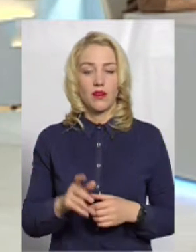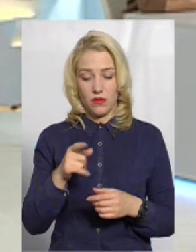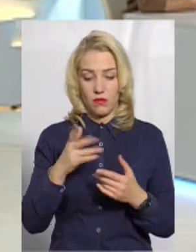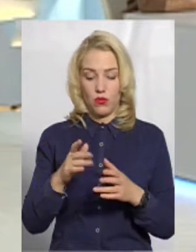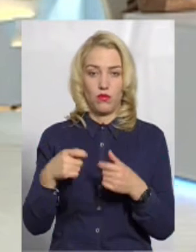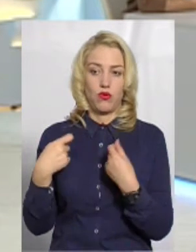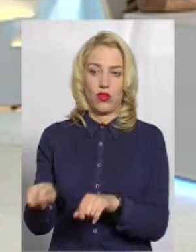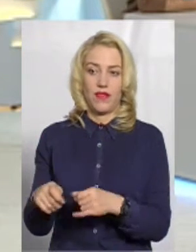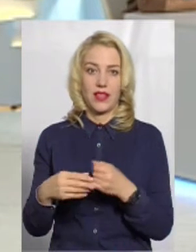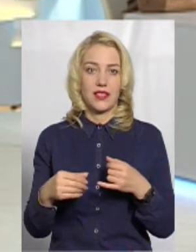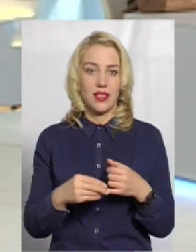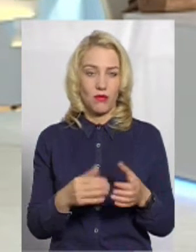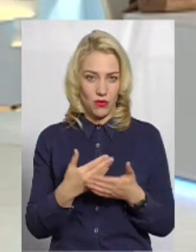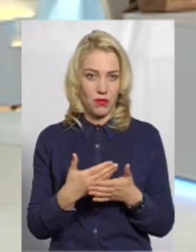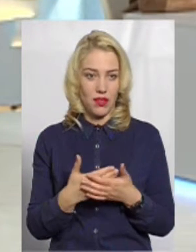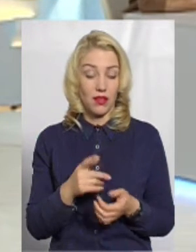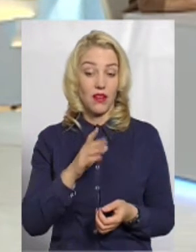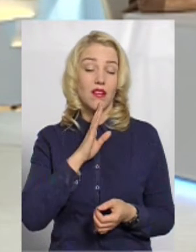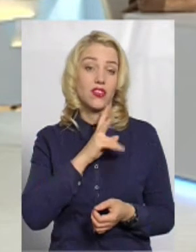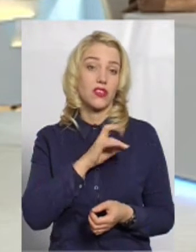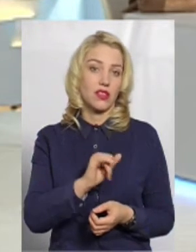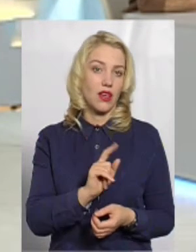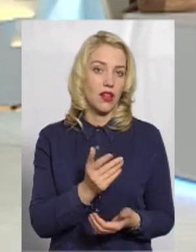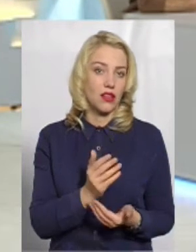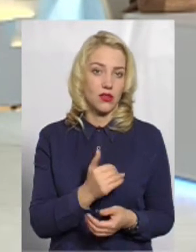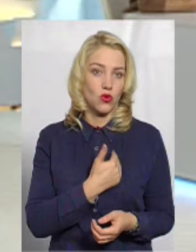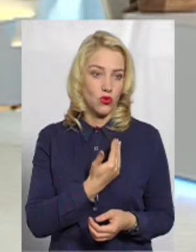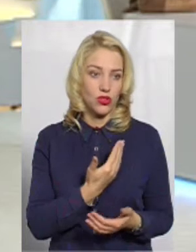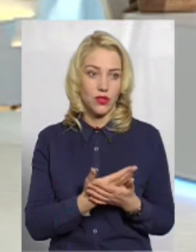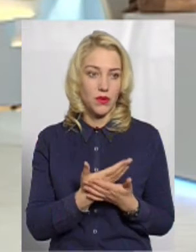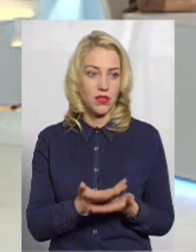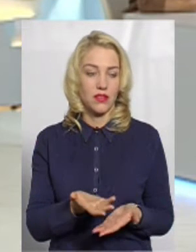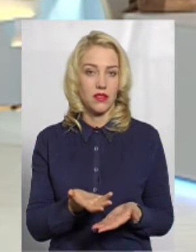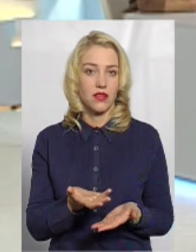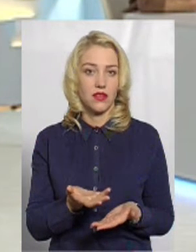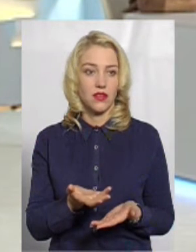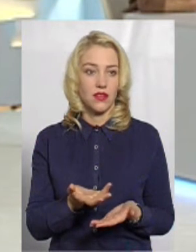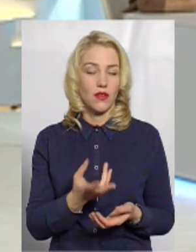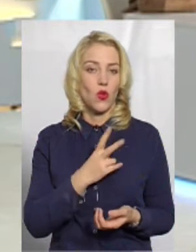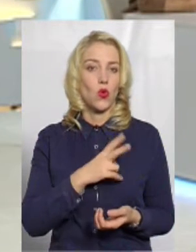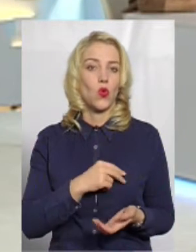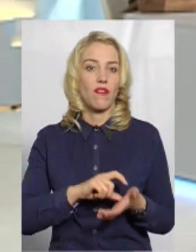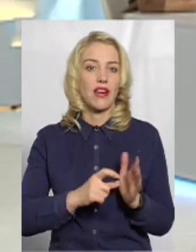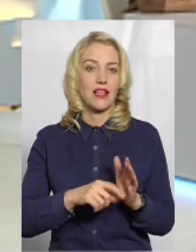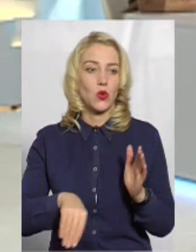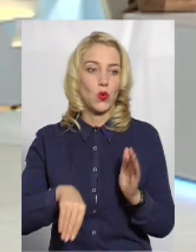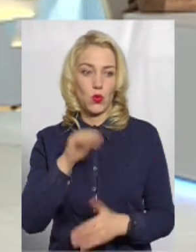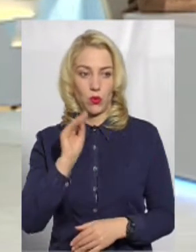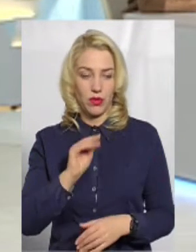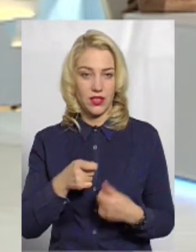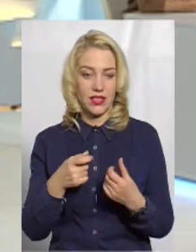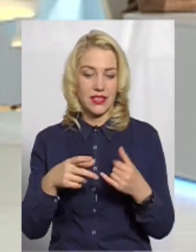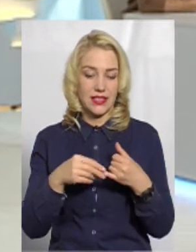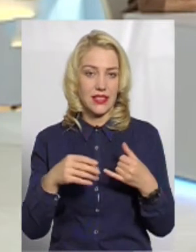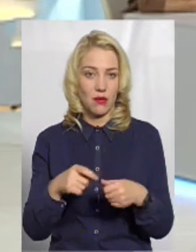Та жіночка, яка захоче щось там до цієї квартири купити, продасть